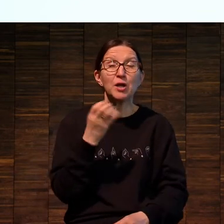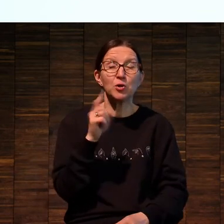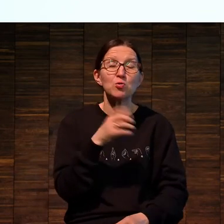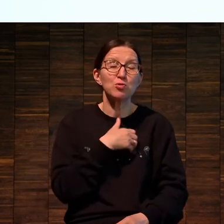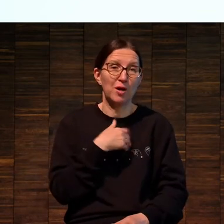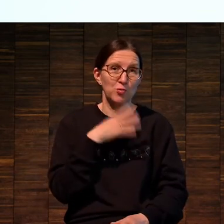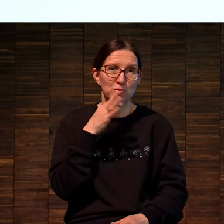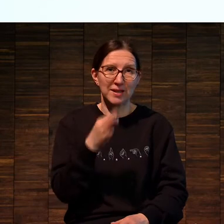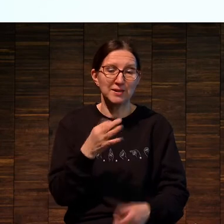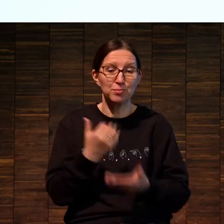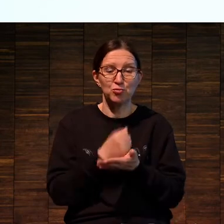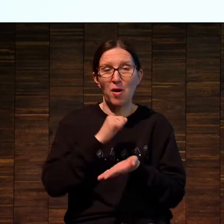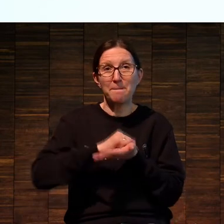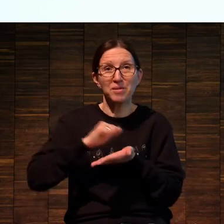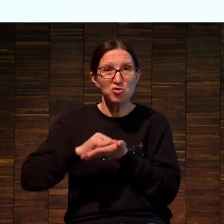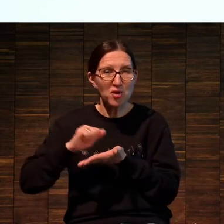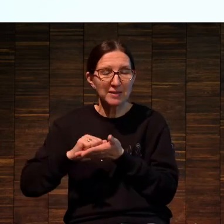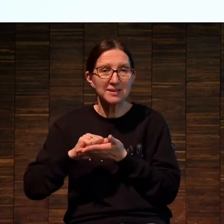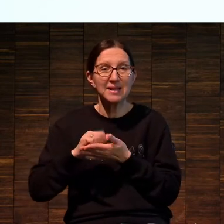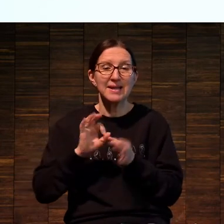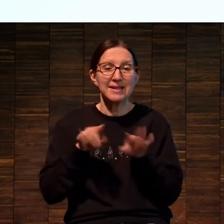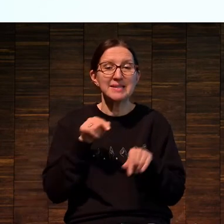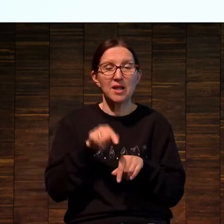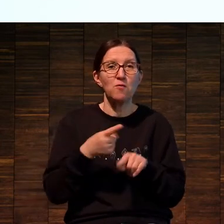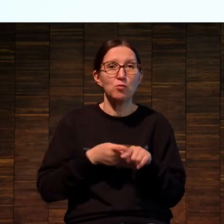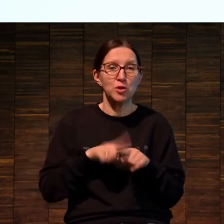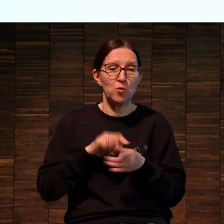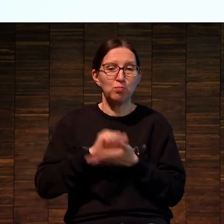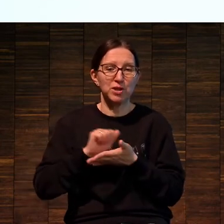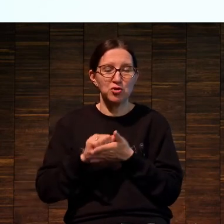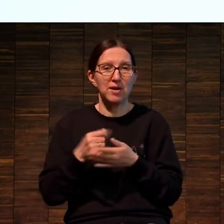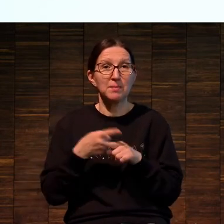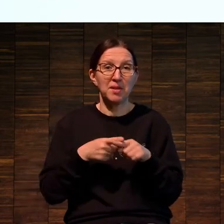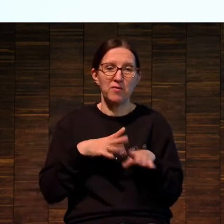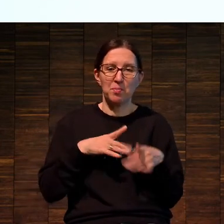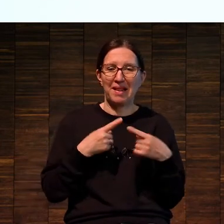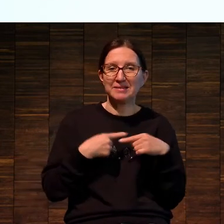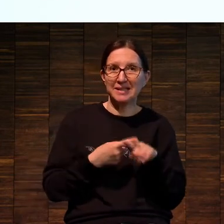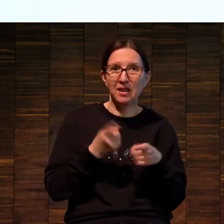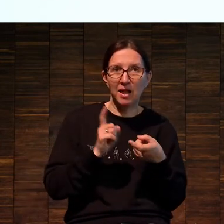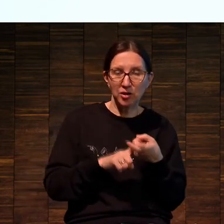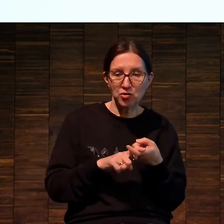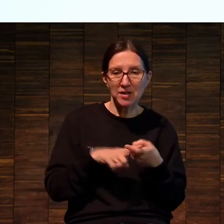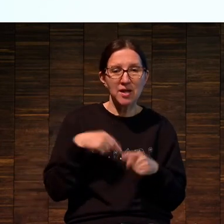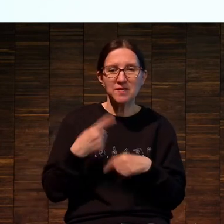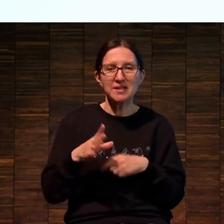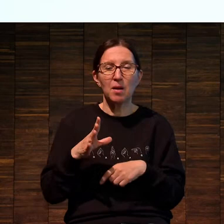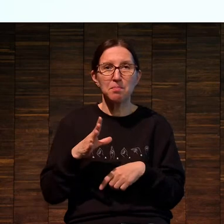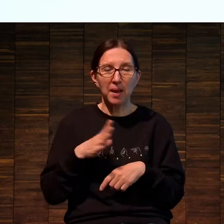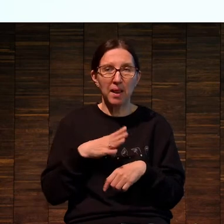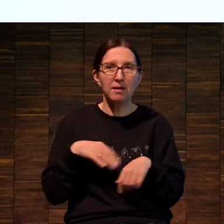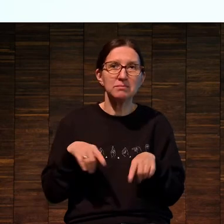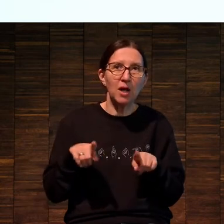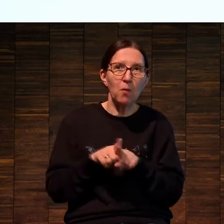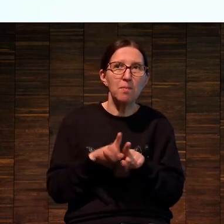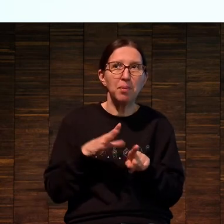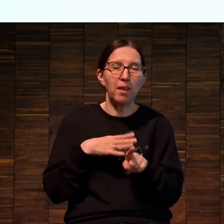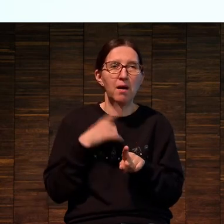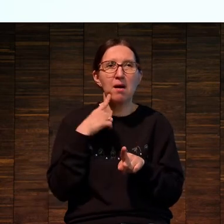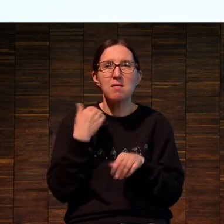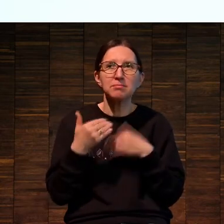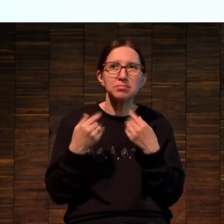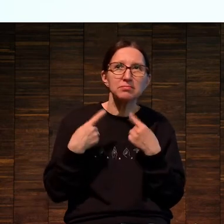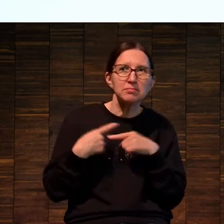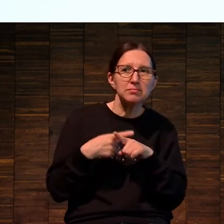печать. Печать всегда, из-за того, что она наполовину технологической была, она всегда была up-to-date. Она всегда была